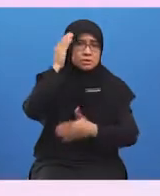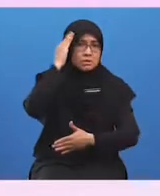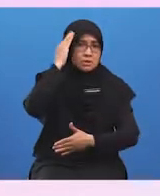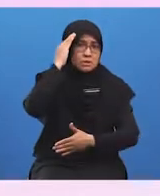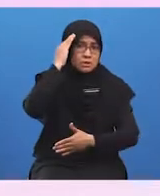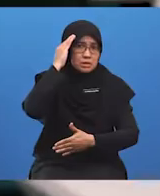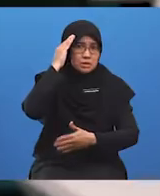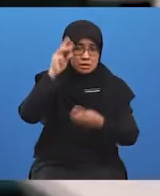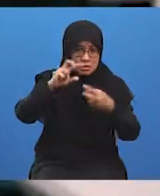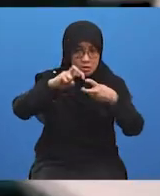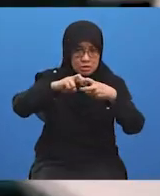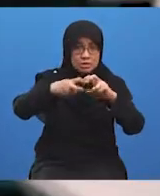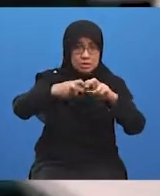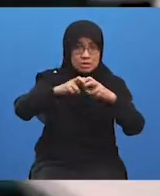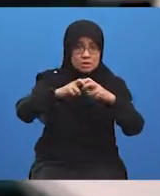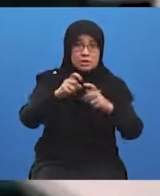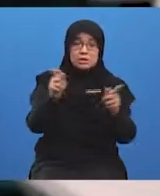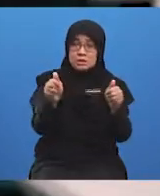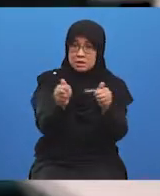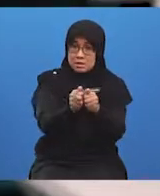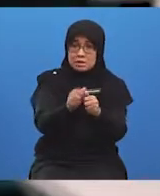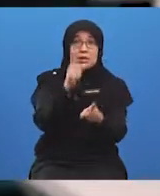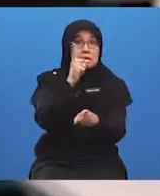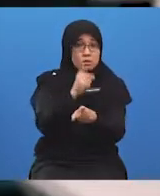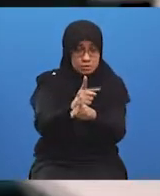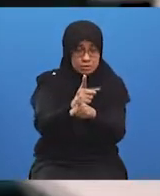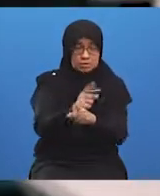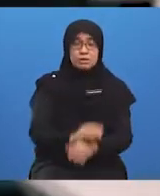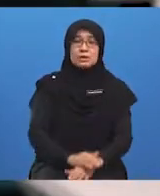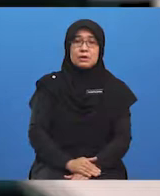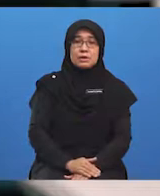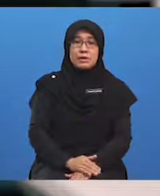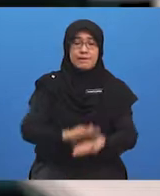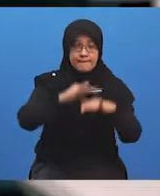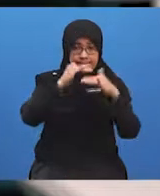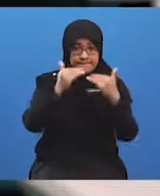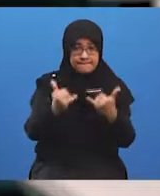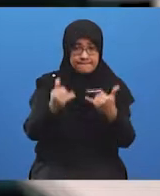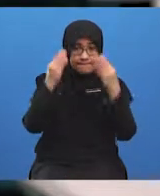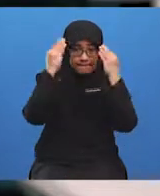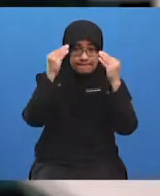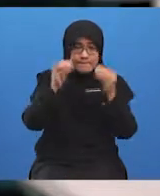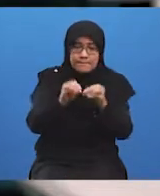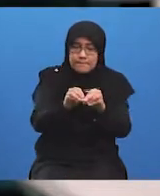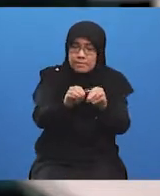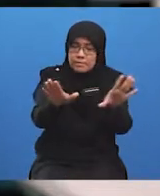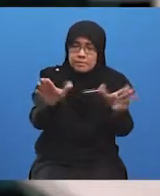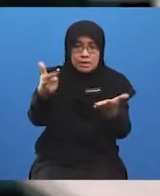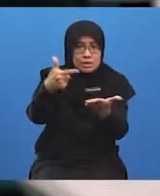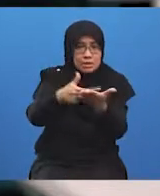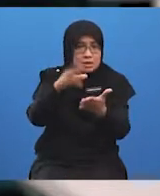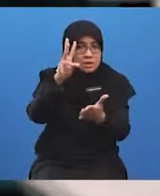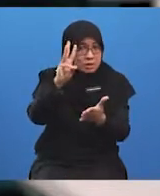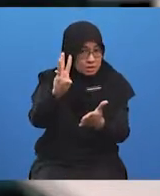Sekarang, cikgu akan memperincikan kesemua enam masalah PKS